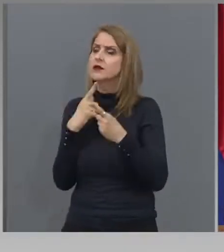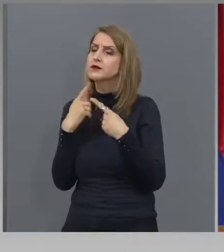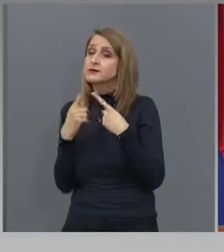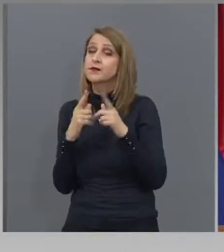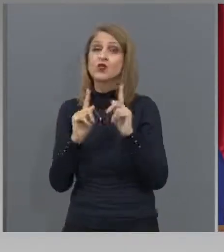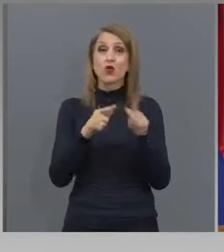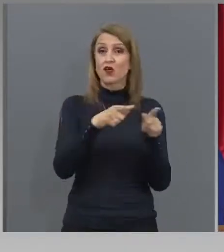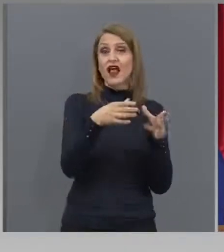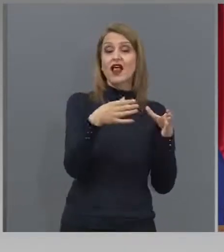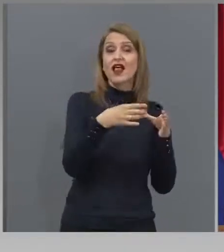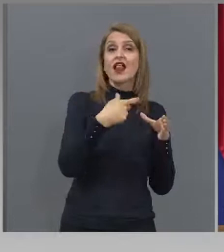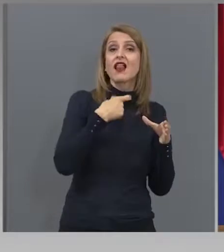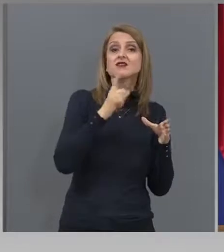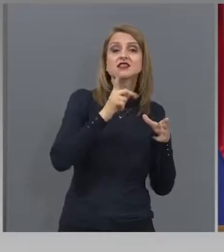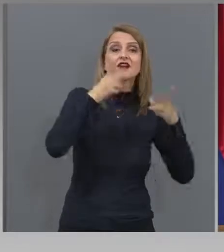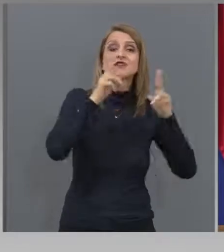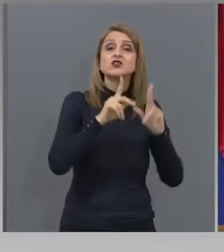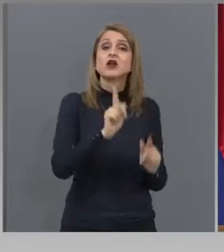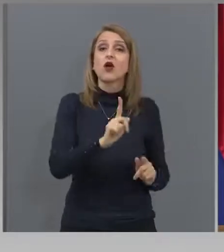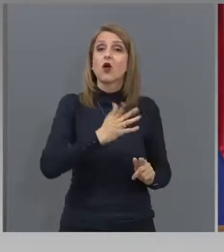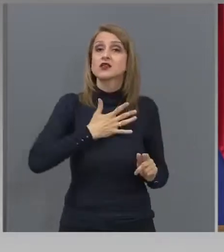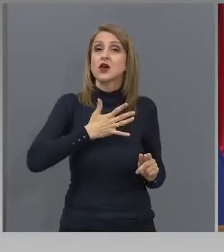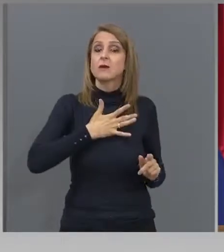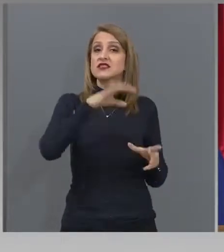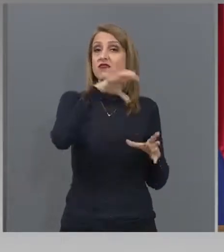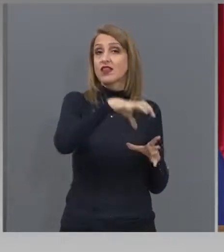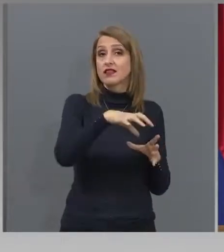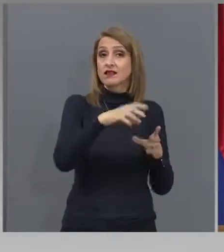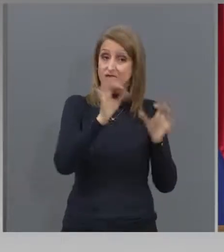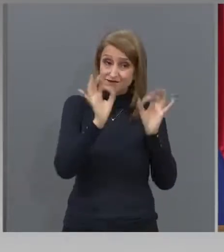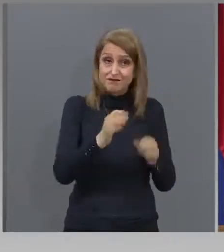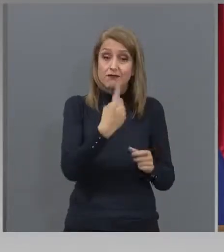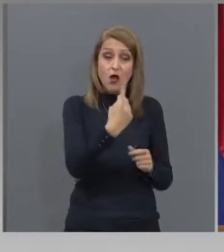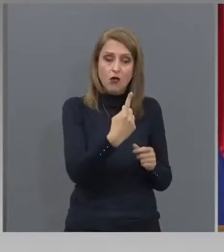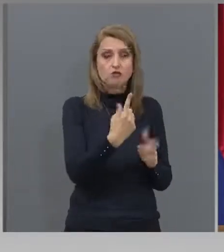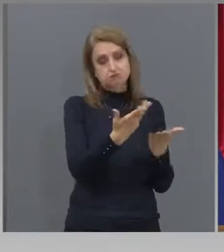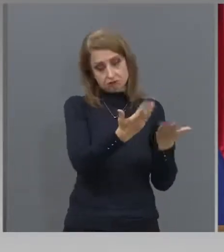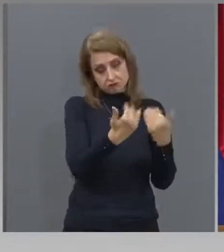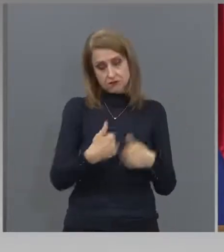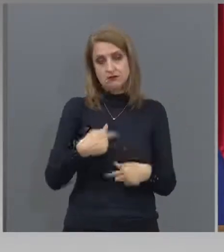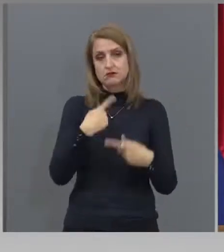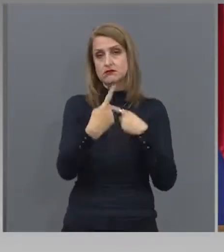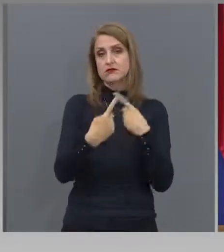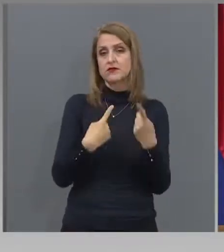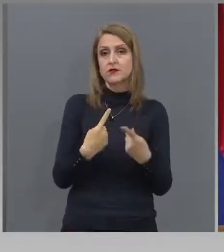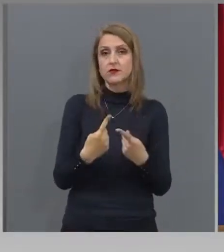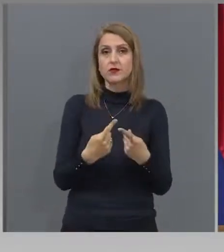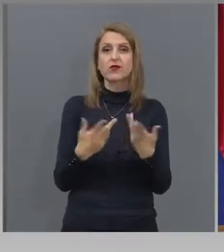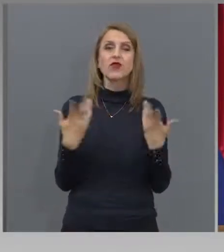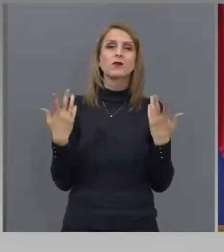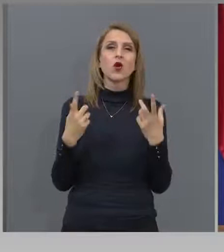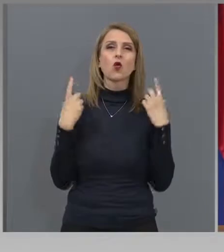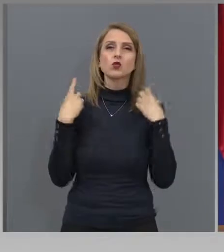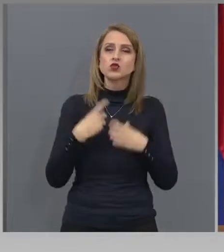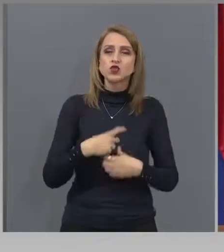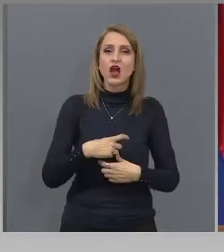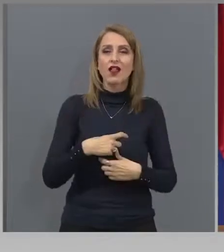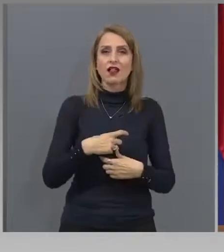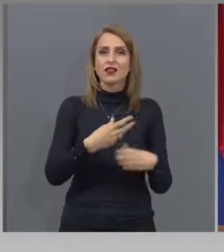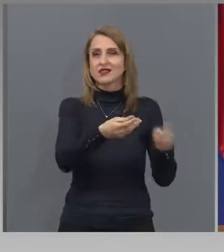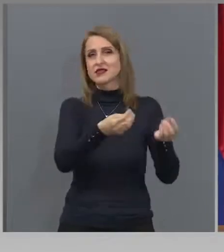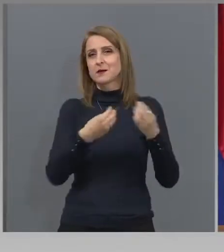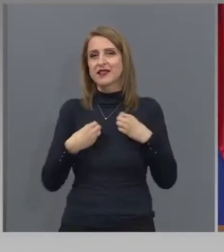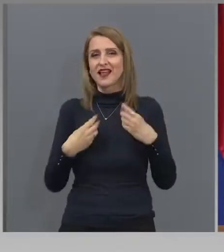и дойдат с предложение, разбира се, че некато, повтарям, много шалчета са ми дали на